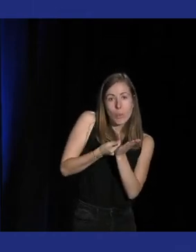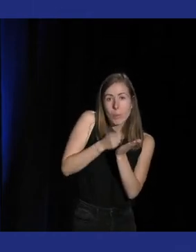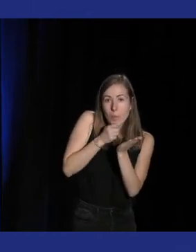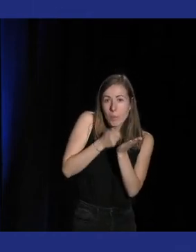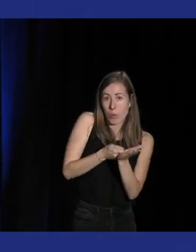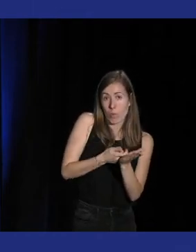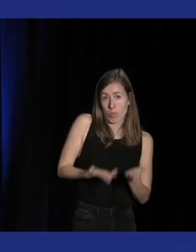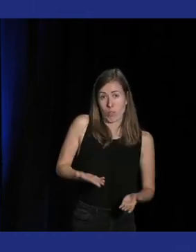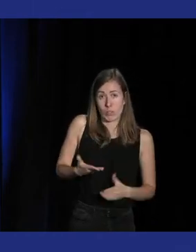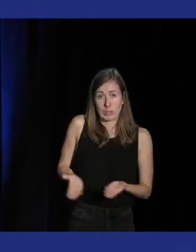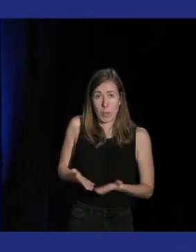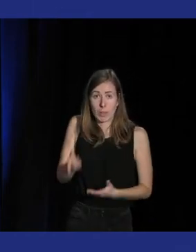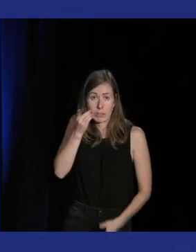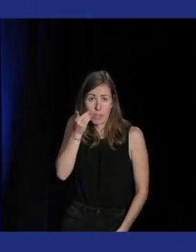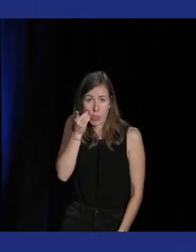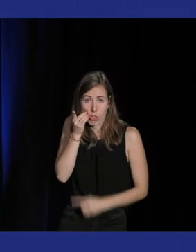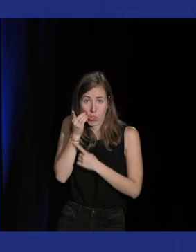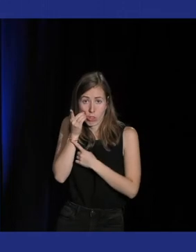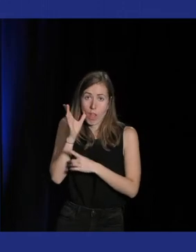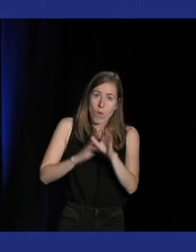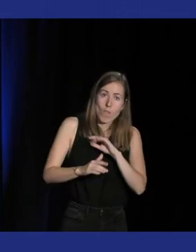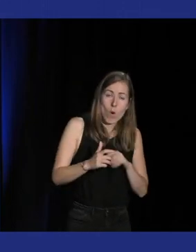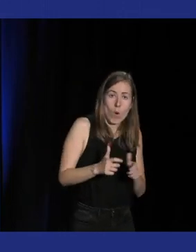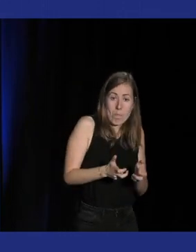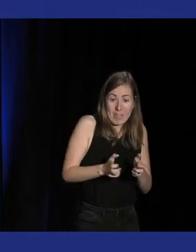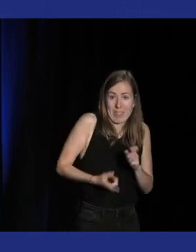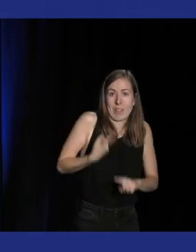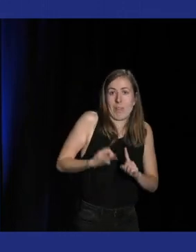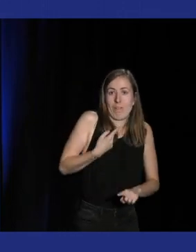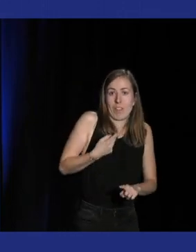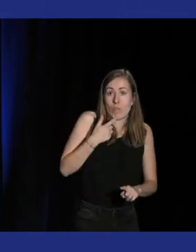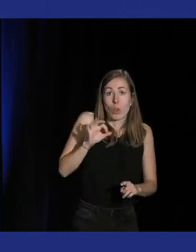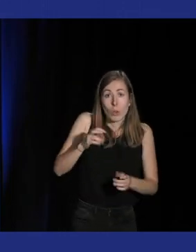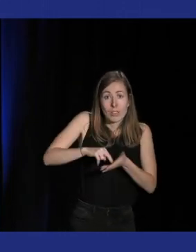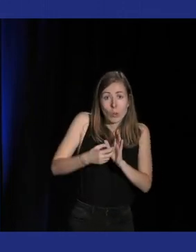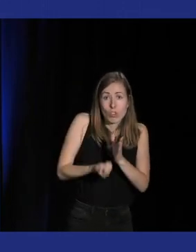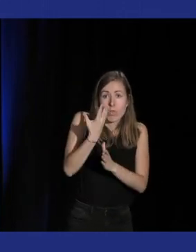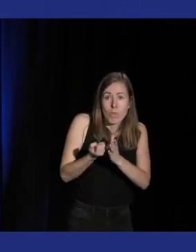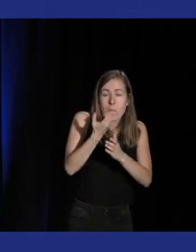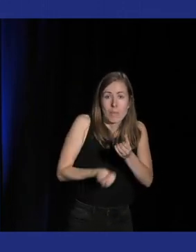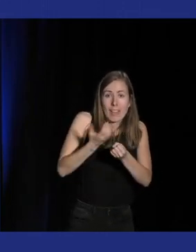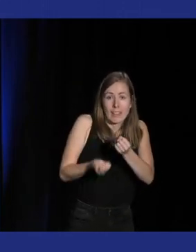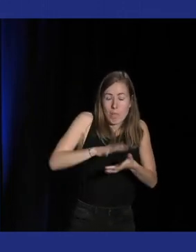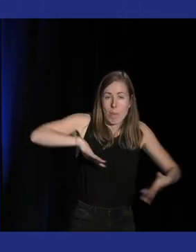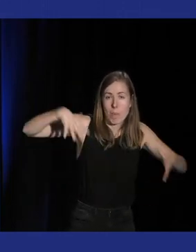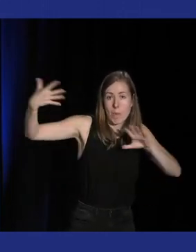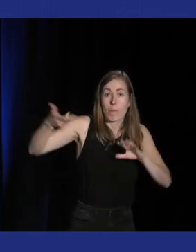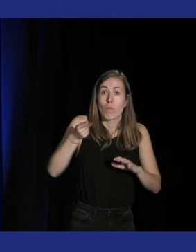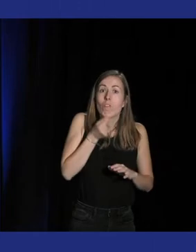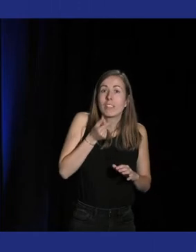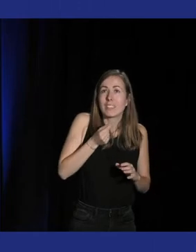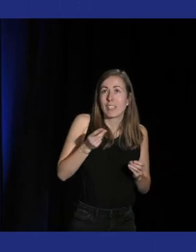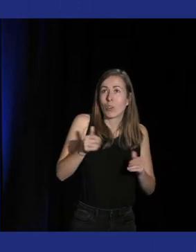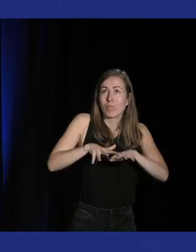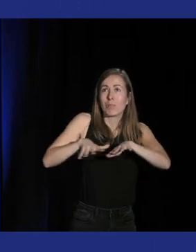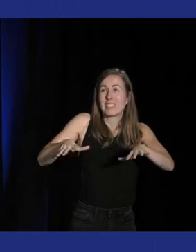avec un téléphone on peut facilement faire reconnaître du vocal effectivement je pense que l'évolution technologique aussi a pas mal participé un peu à la pas